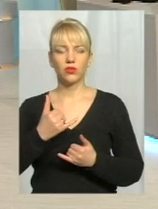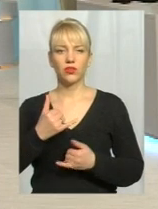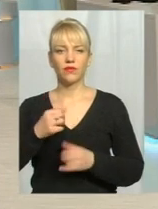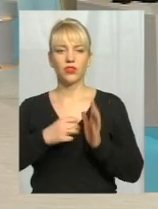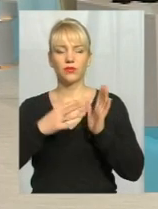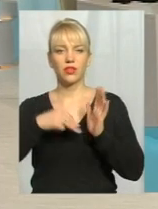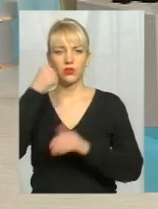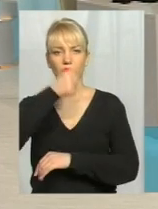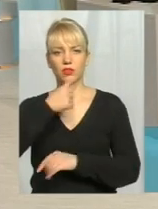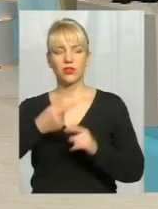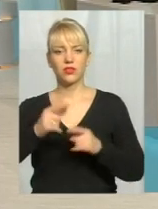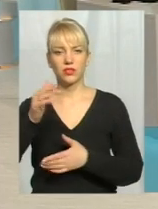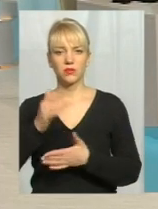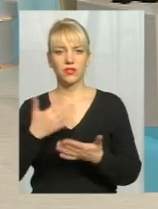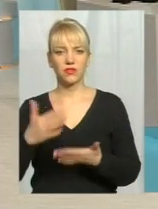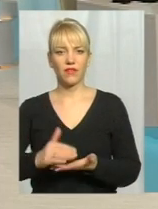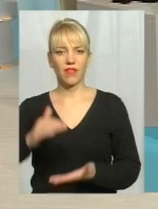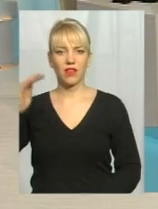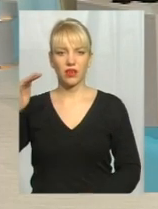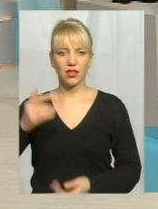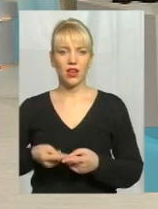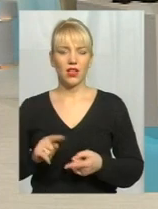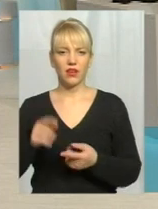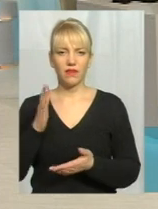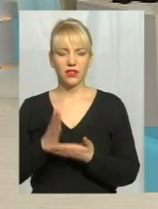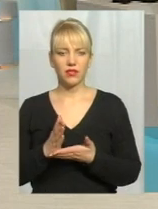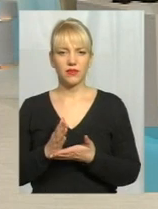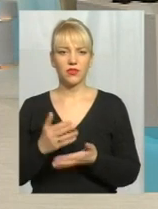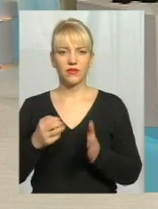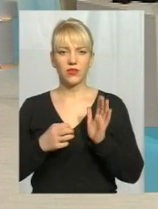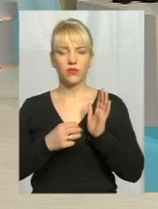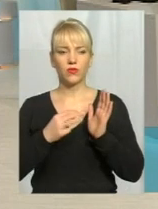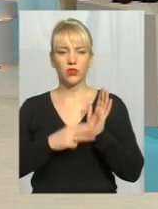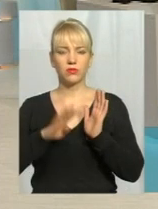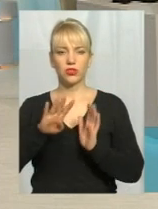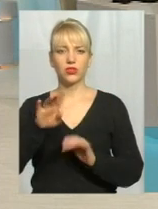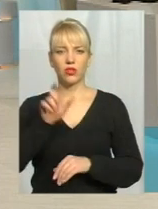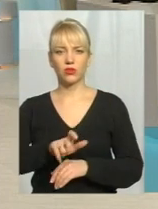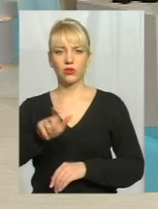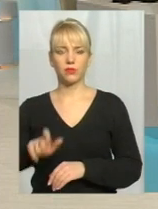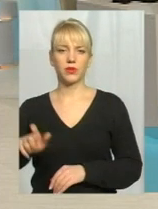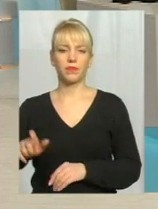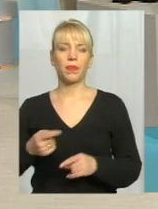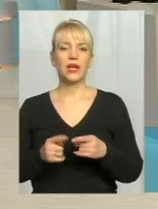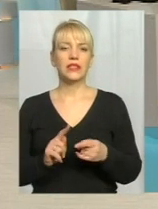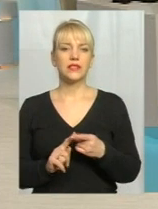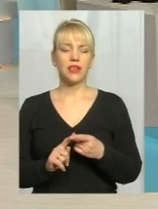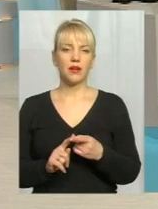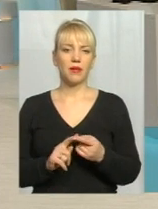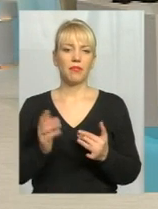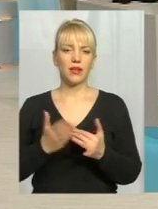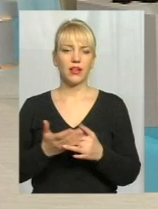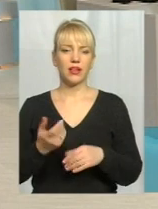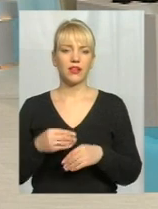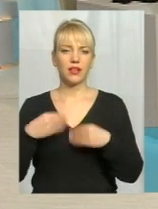2018 році цей список вже досить великий. Він вже налічує 84 особи. Ця пільга надається понад